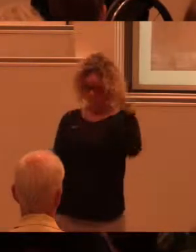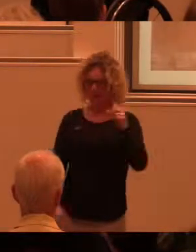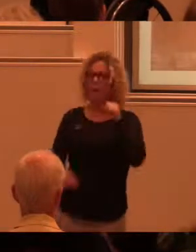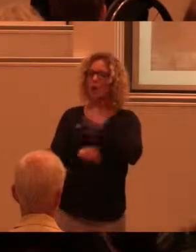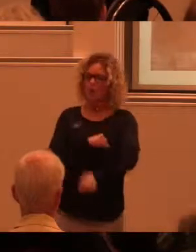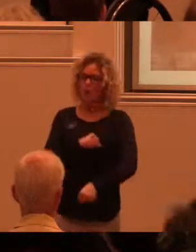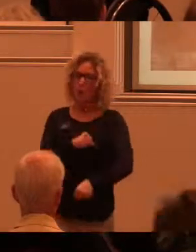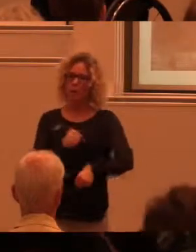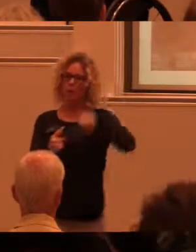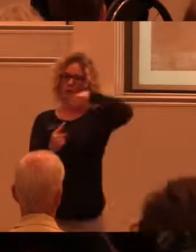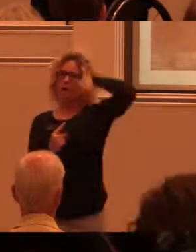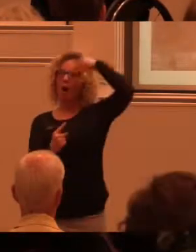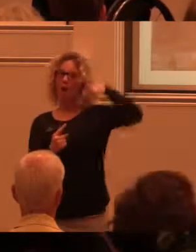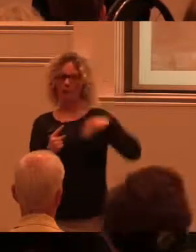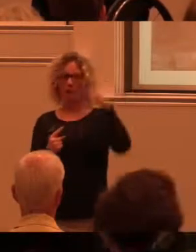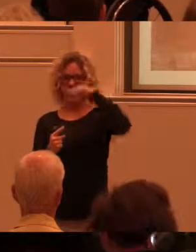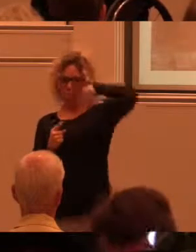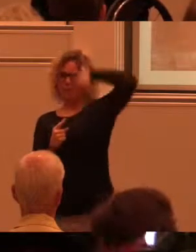ta en sån här tornspiraltrappa upp.